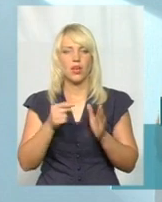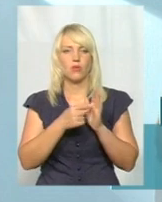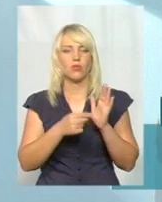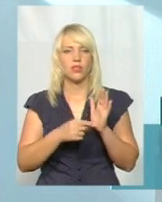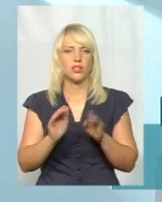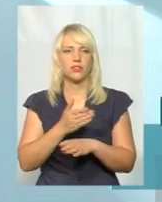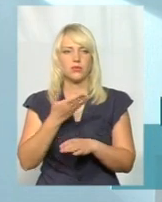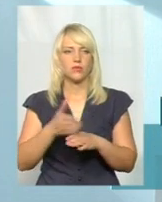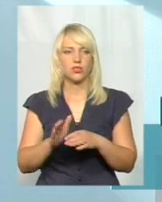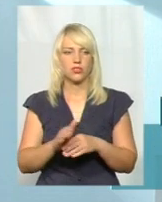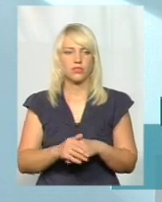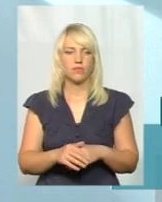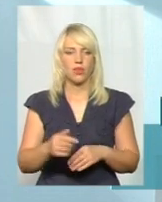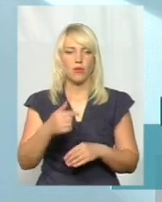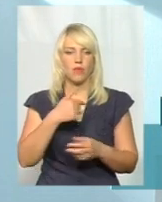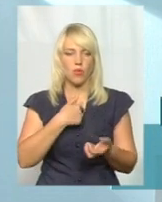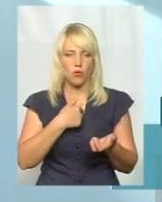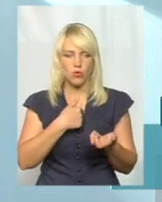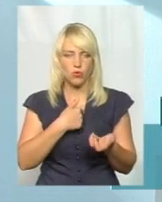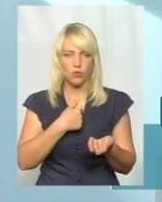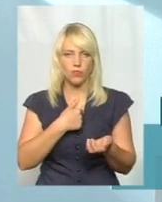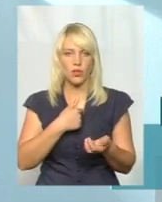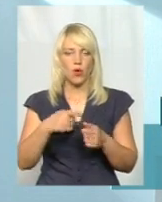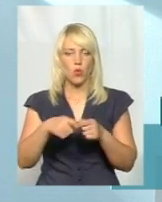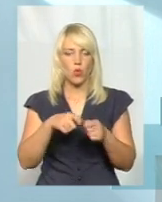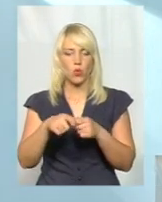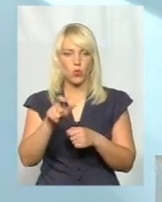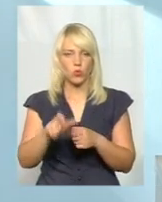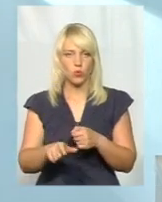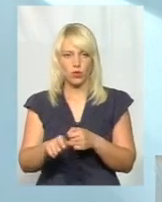між мною, кондуктором,